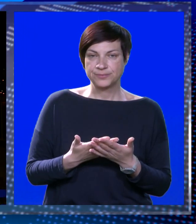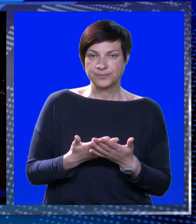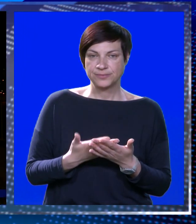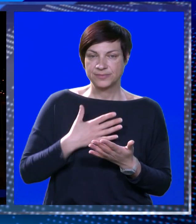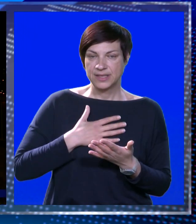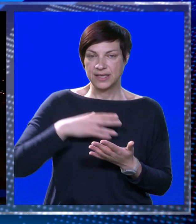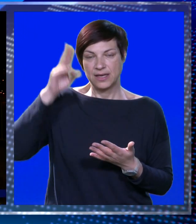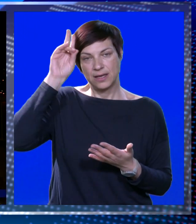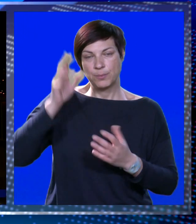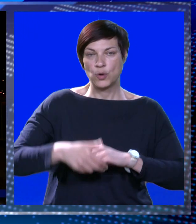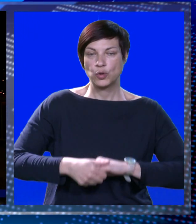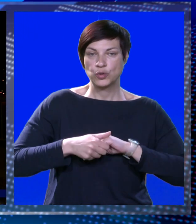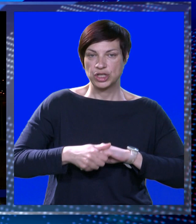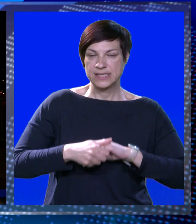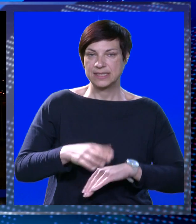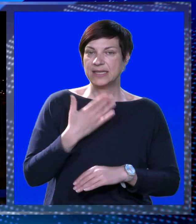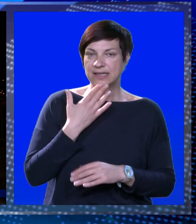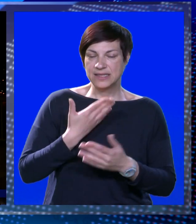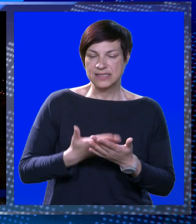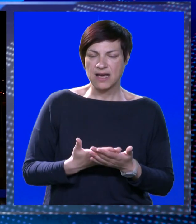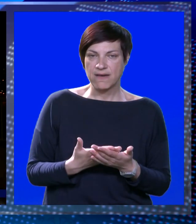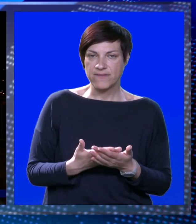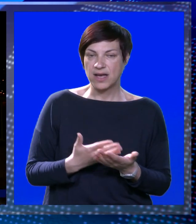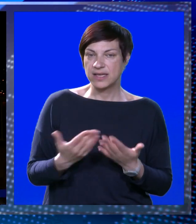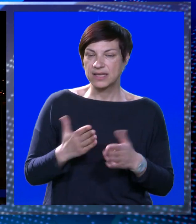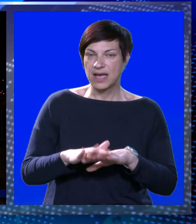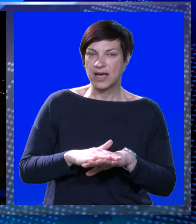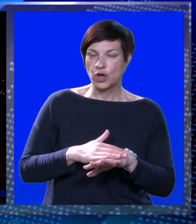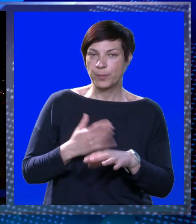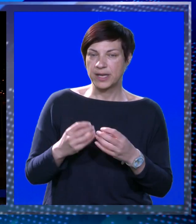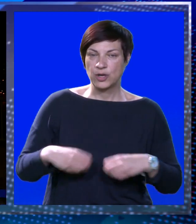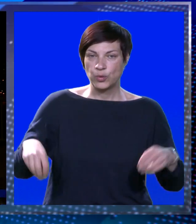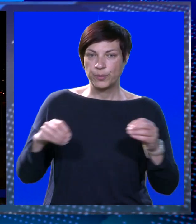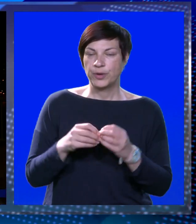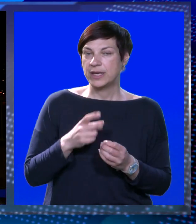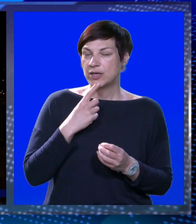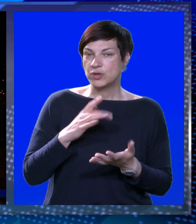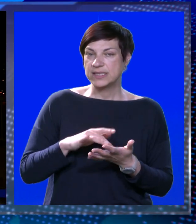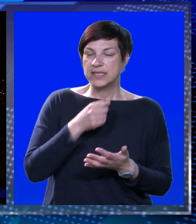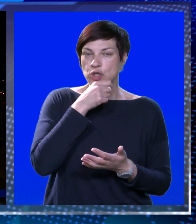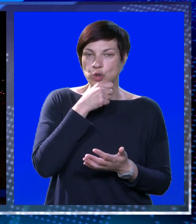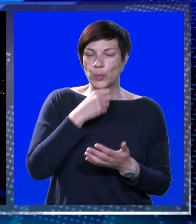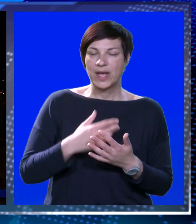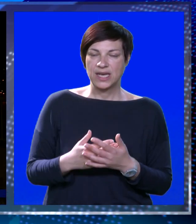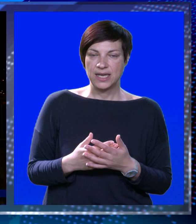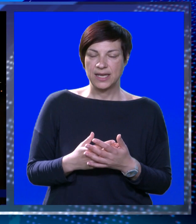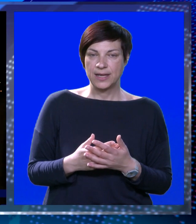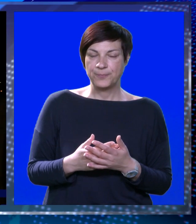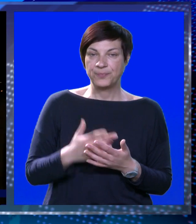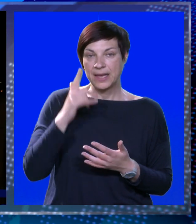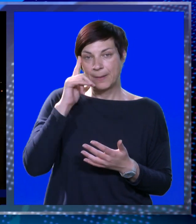ja im mogu samo čestitati i zahvaliti na tome kako brinu o projektima koji se tiču ove županije.